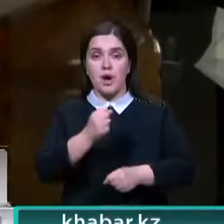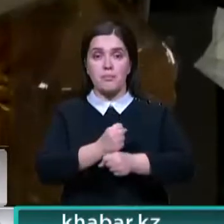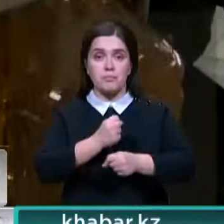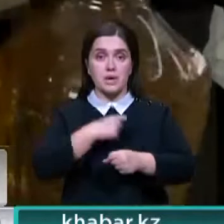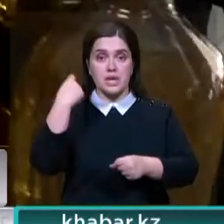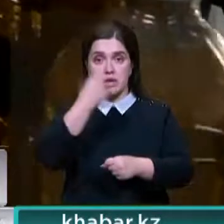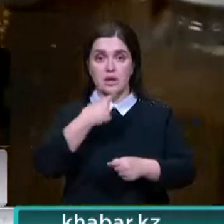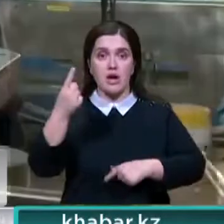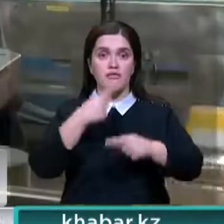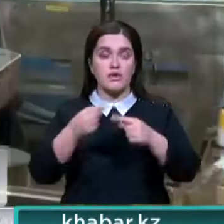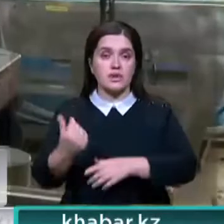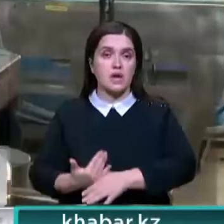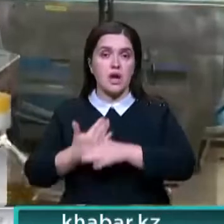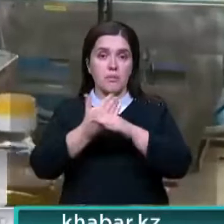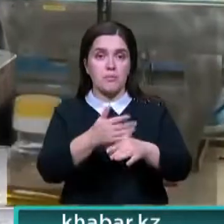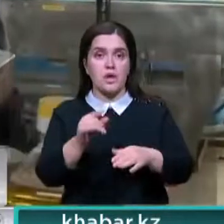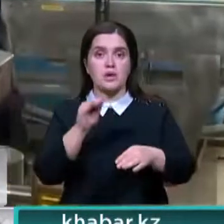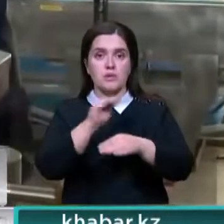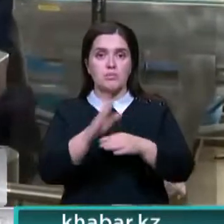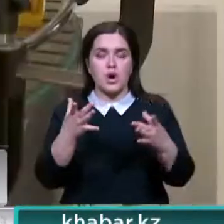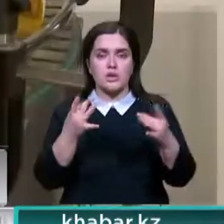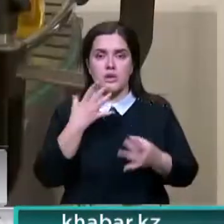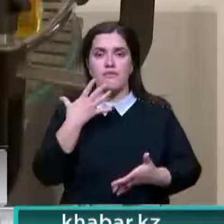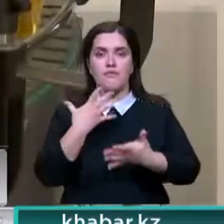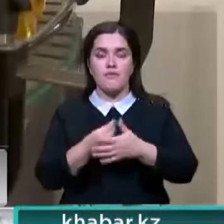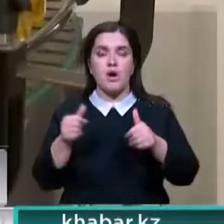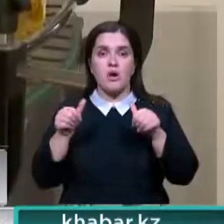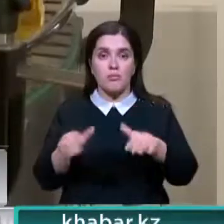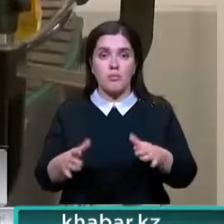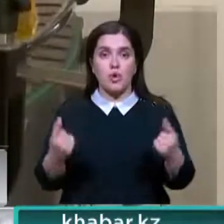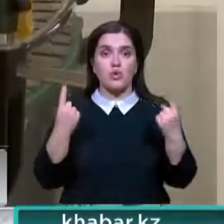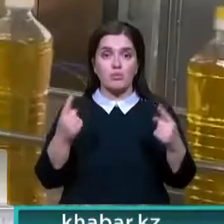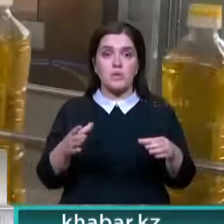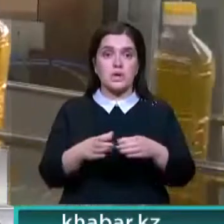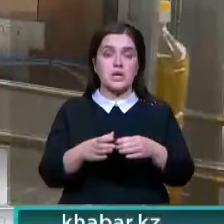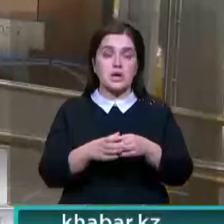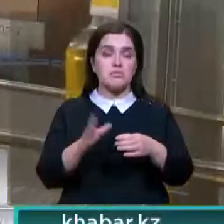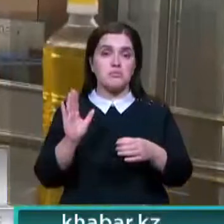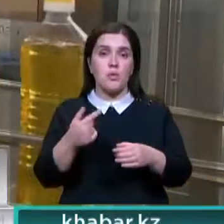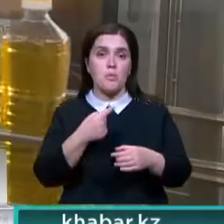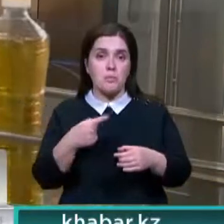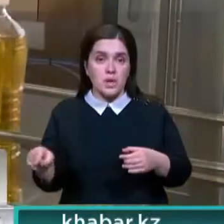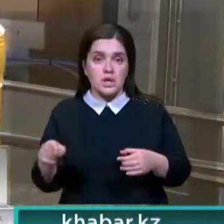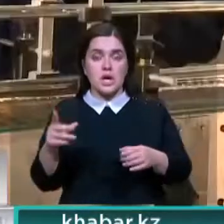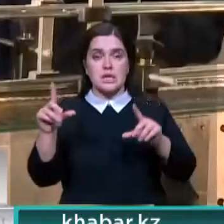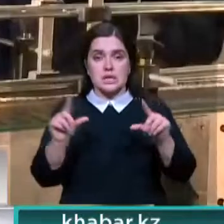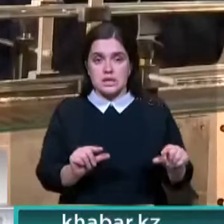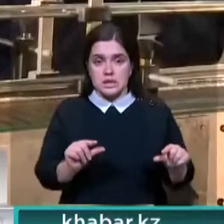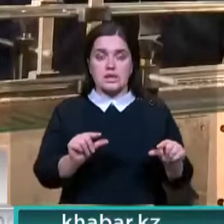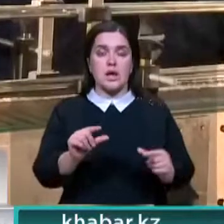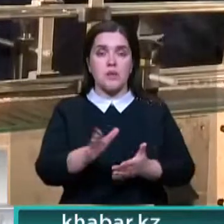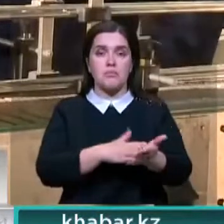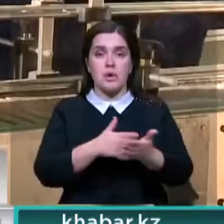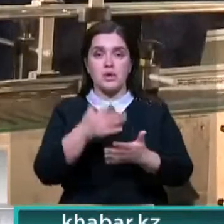вернуть субсидии. Ради доплаты аграрии будут сдавать сырье местным маслозаводам. И тогда крупные трейдеры останутся не у дел. Снизятся цены для простых покупателей, а у